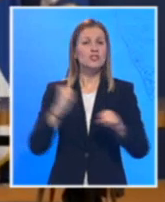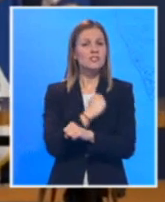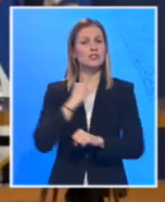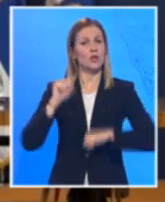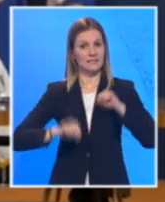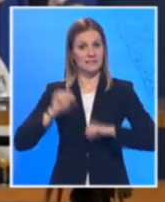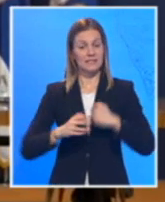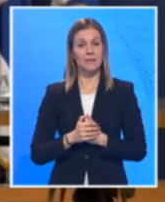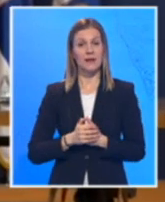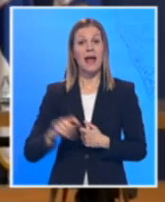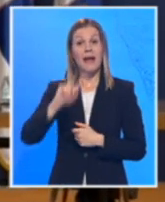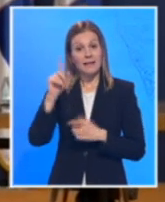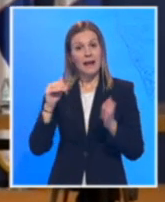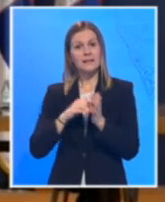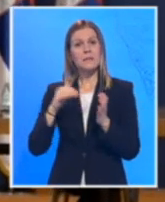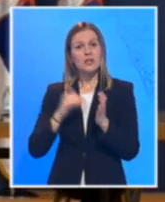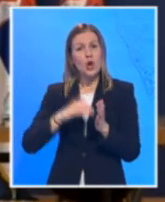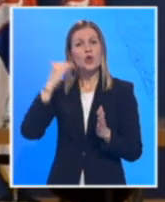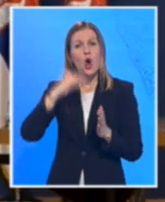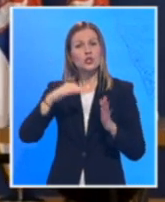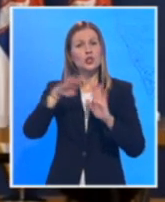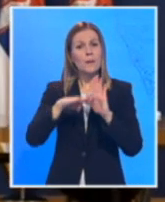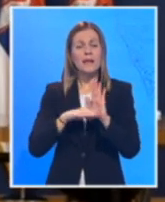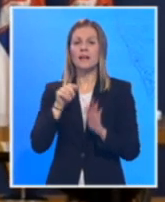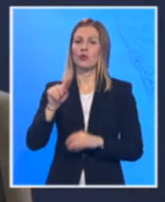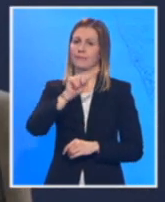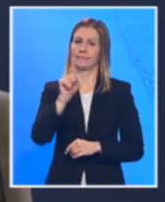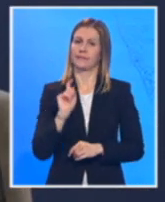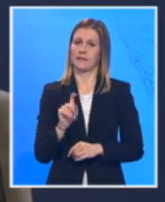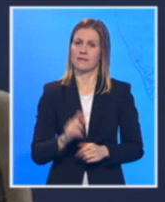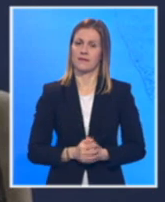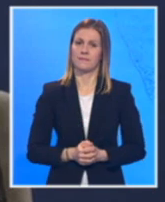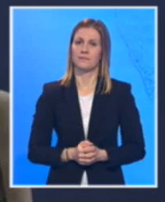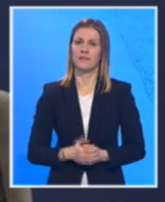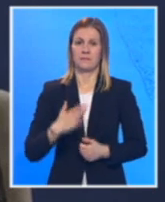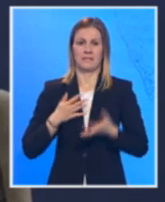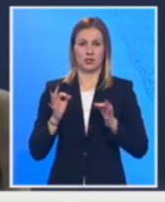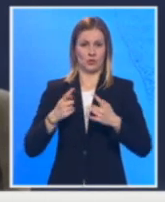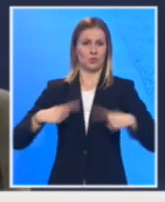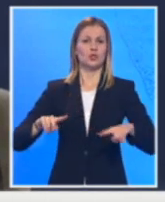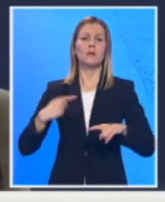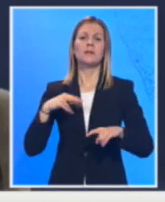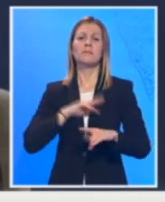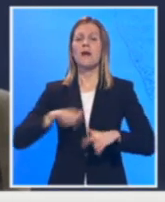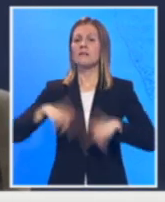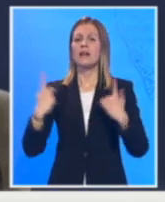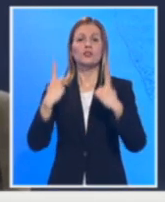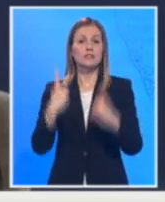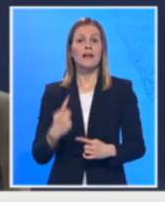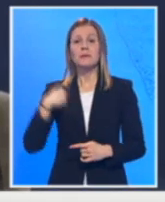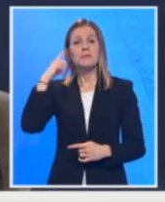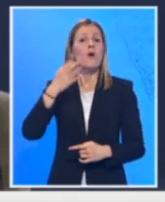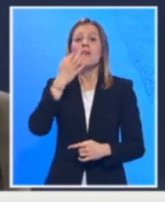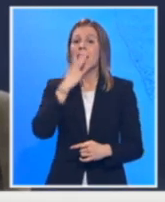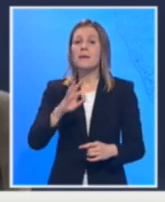Da li su potrebne još oštrije mere, za sada je upitno, tvrdi Kon. Stav struke je potpuno jasan. Po nama najbolje je bilo da